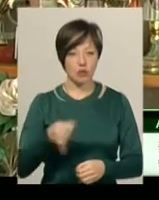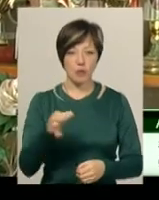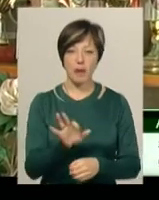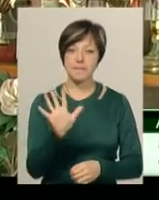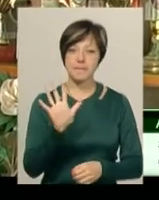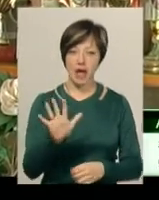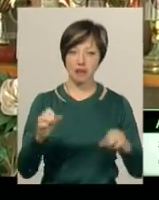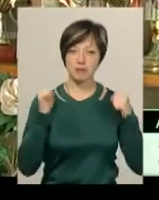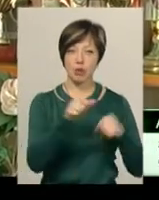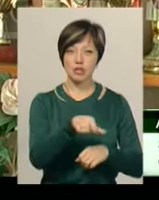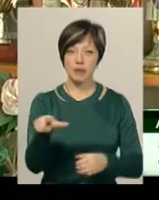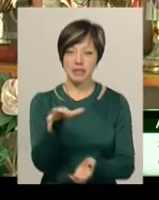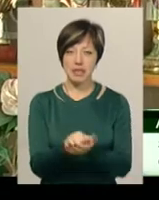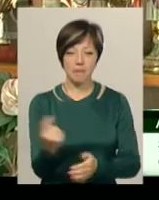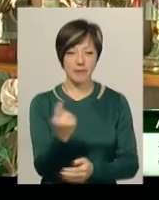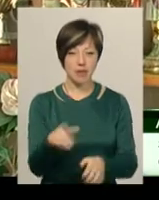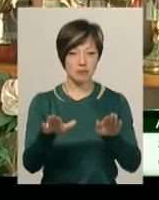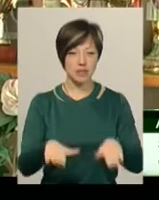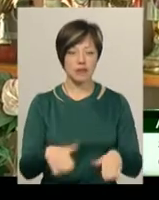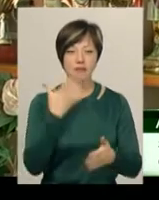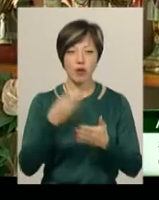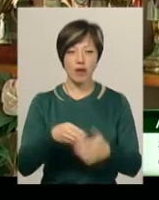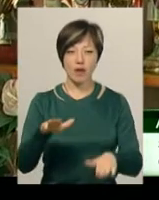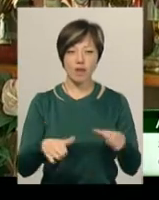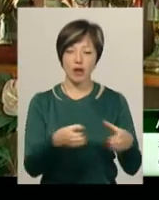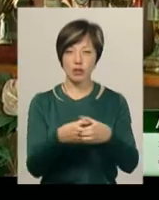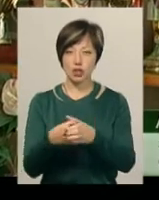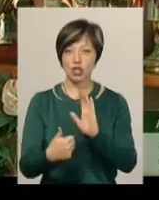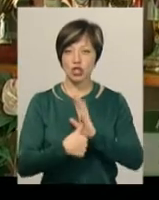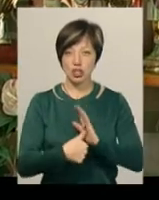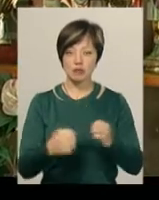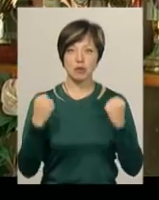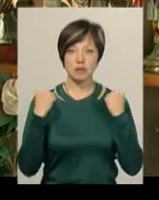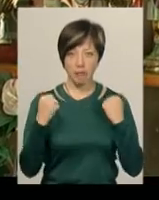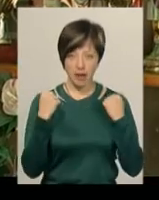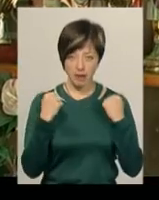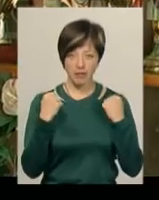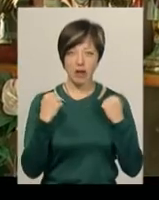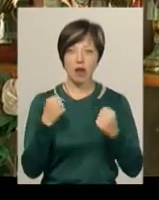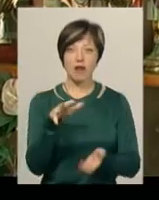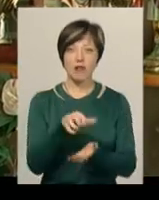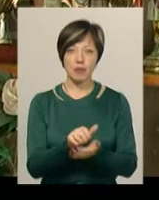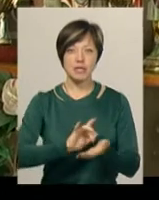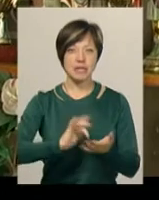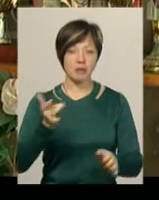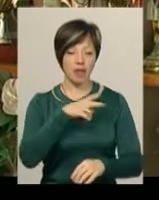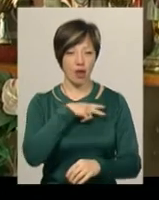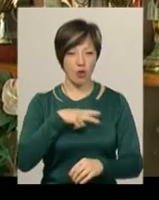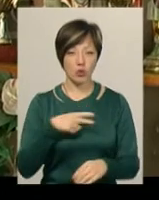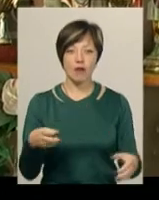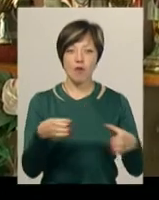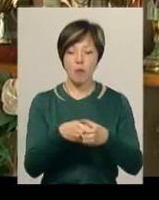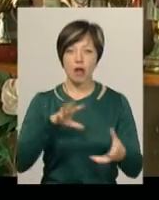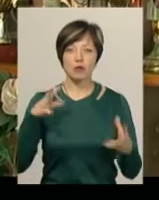5 спортсменів зайняли перші місця в своїх категоріях, 6 спортсменів вибрали срібні нагороди. В